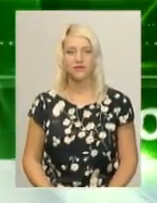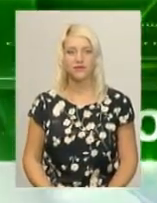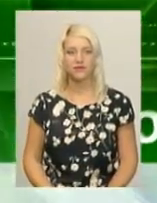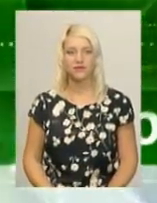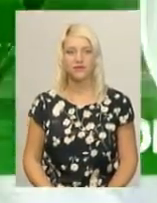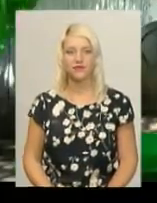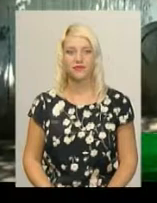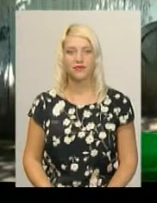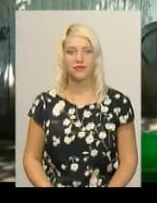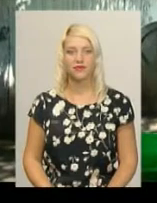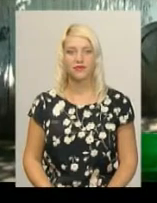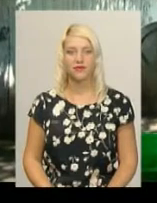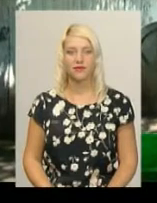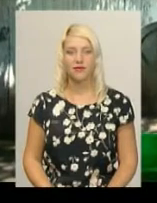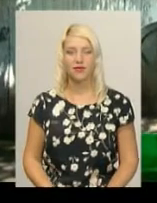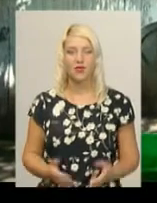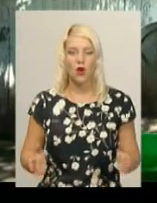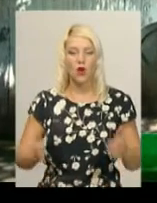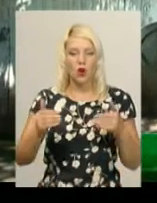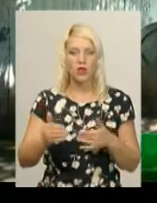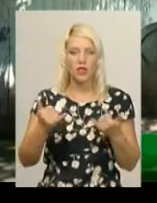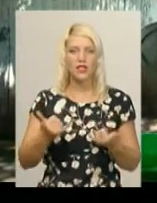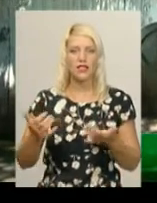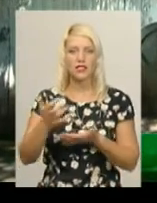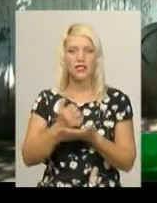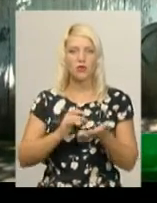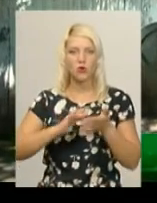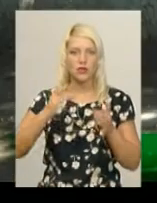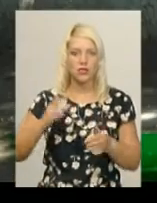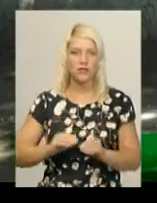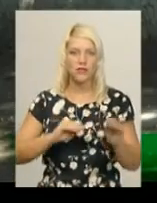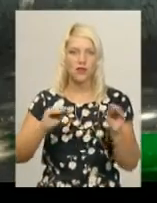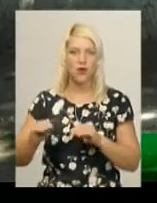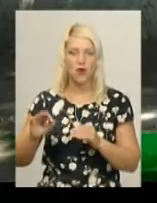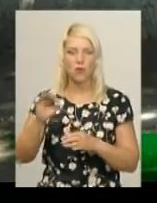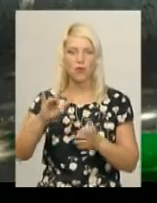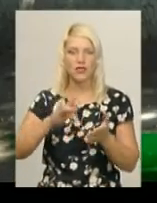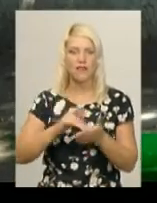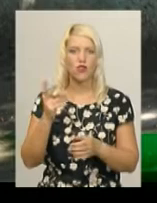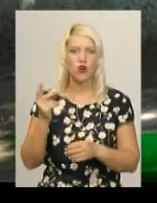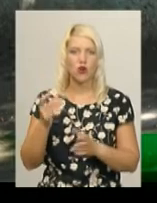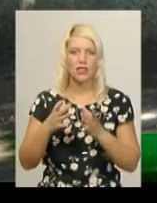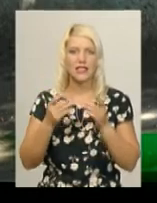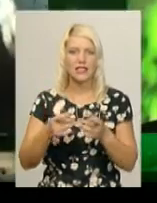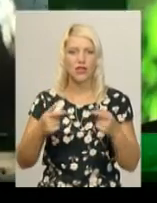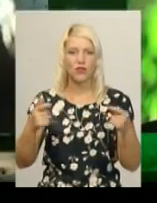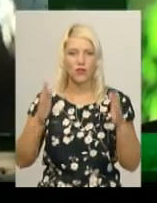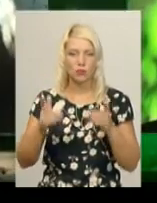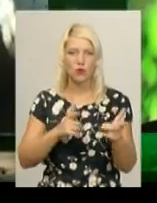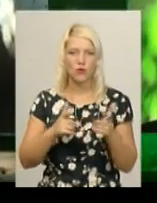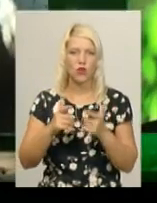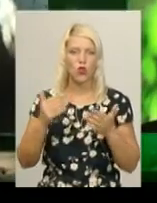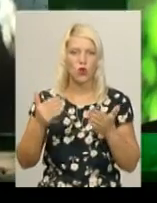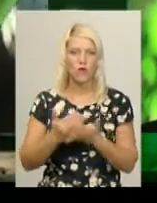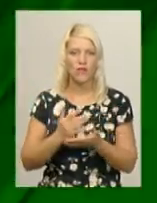Музика Контейнери для збору скла встановили в обласному центрі. Із вторинної сировини виготовлятимуть нові скляні